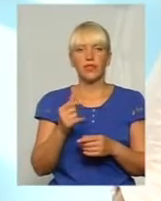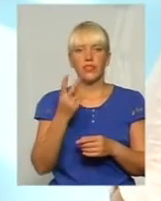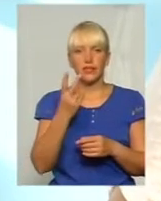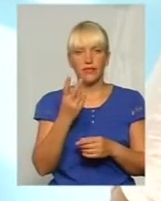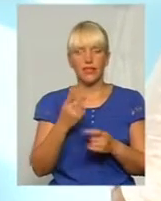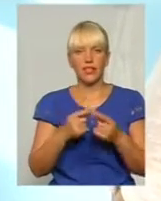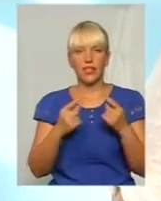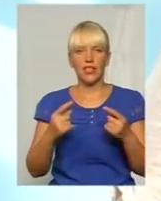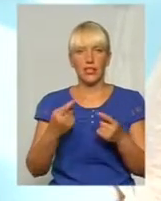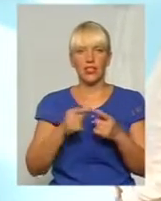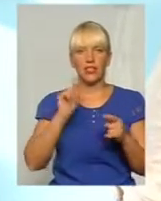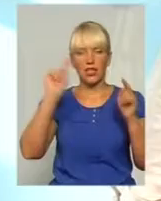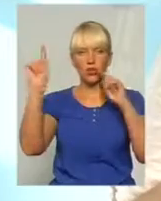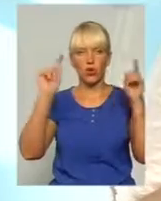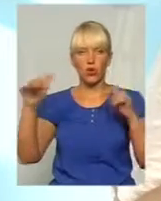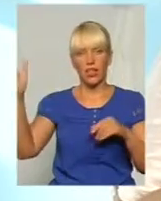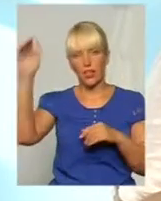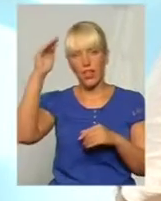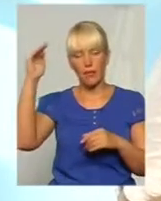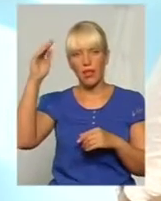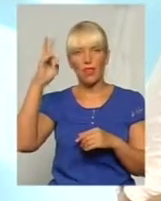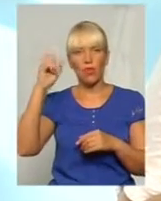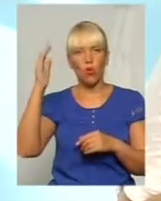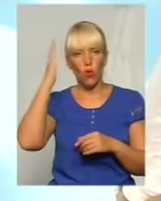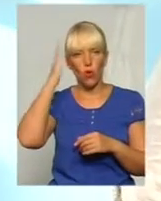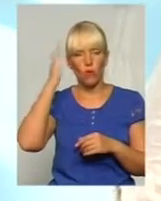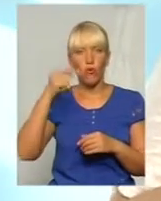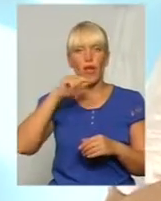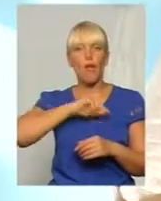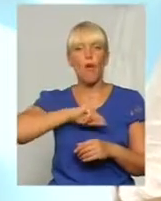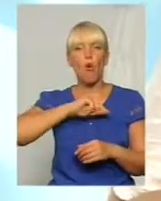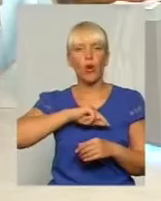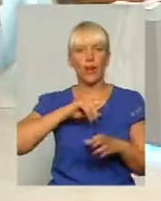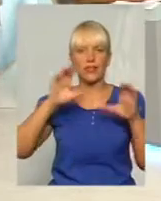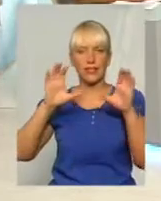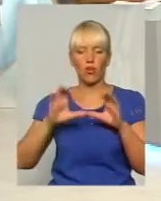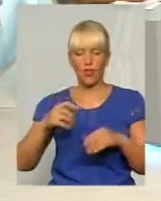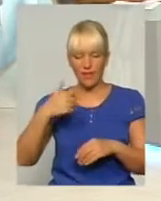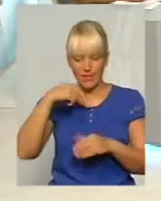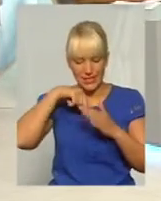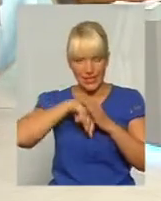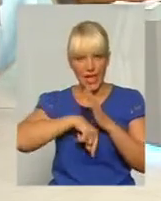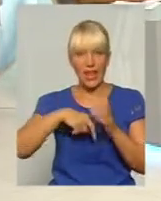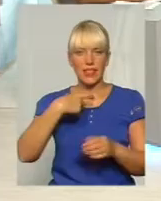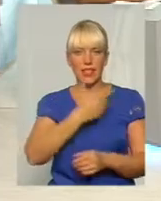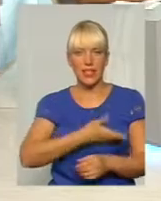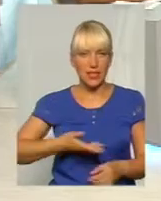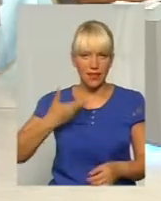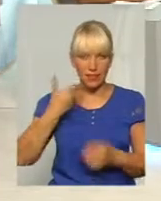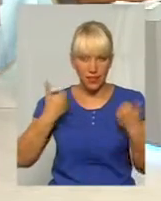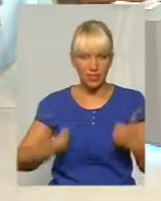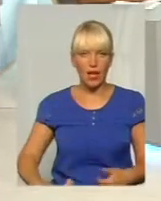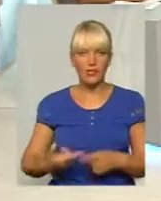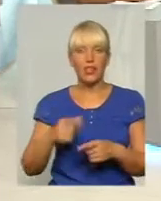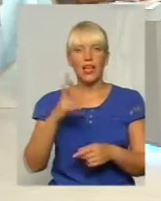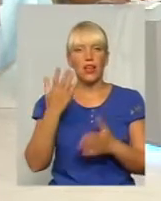зоряне небо над головою і моральний закон всередині нас. От, якщо людина не чесна, ви знаєте, жодна найвища зарплата